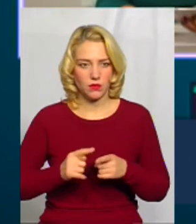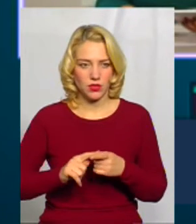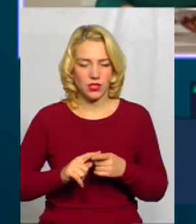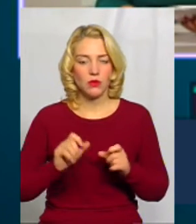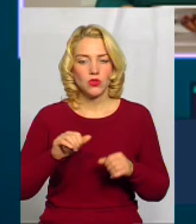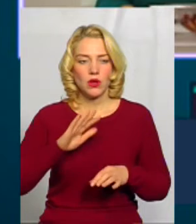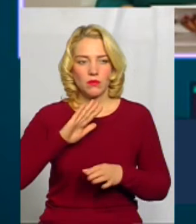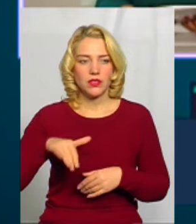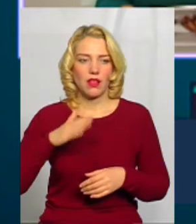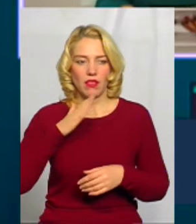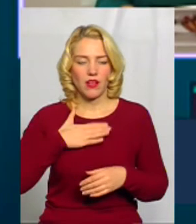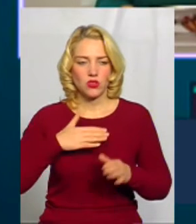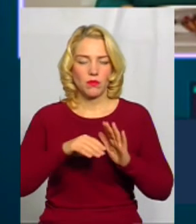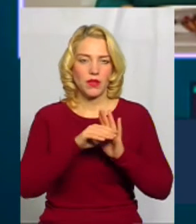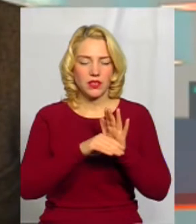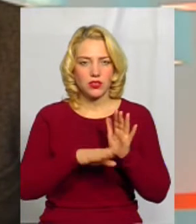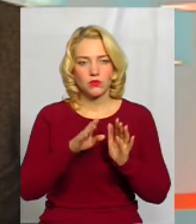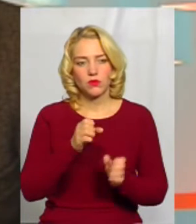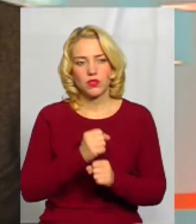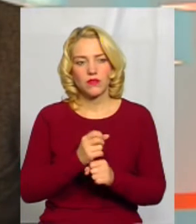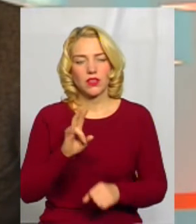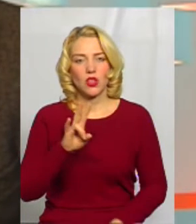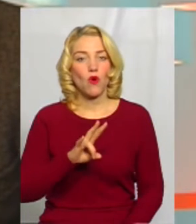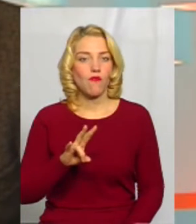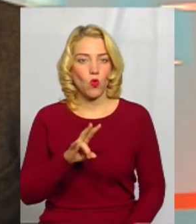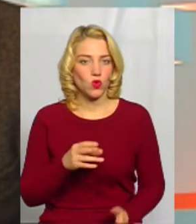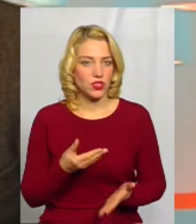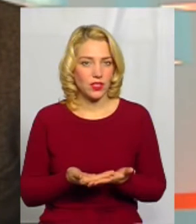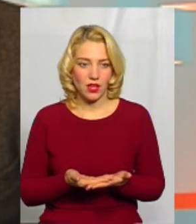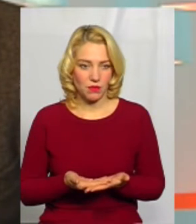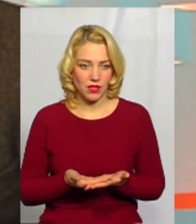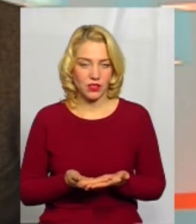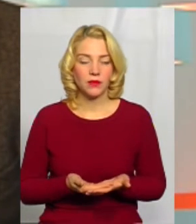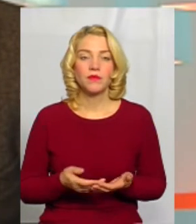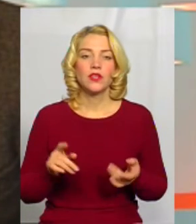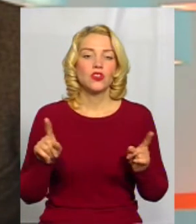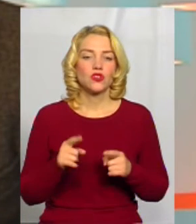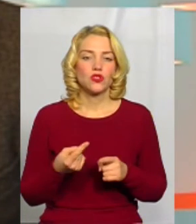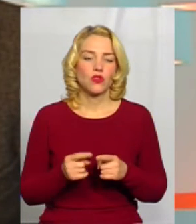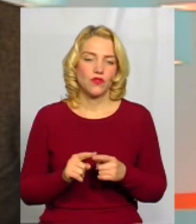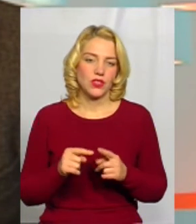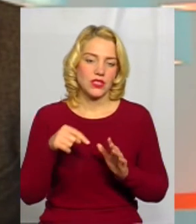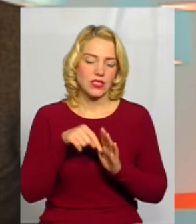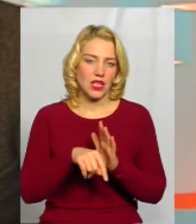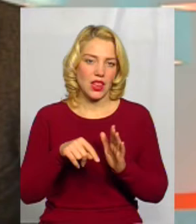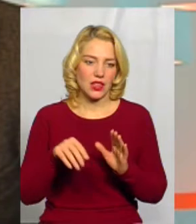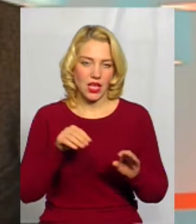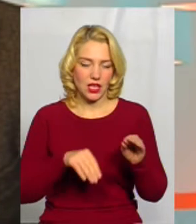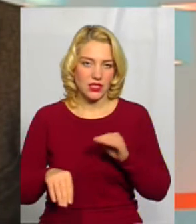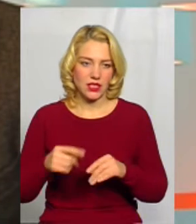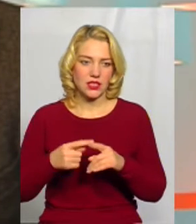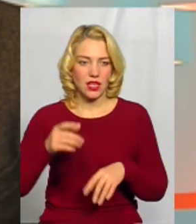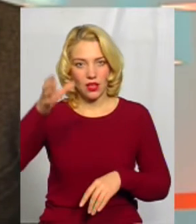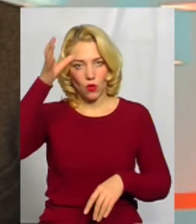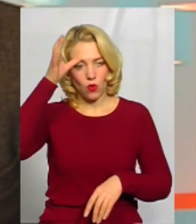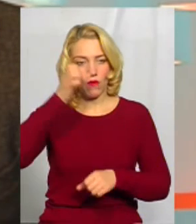почнуть працювати в цьому напрямку, як нова ушиця, наприклад. Ось, з чого він складається? Це, по суті, ціла наукова